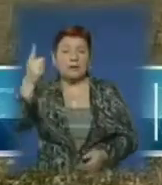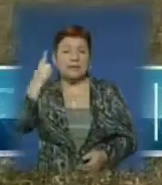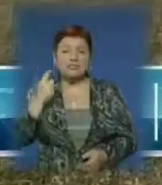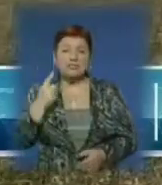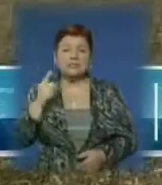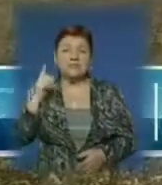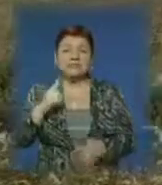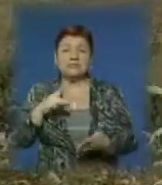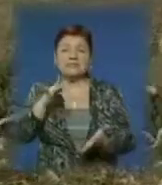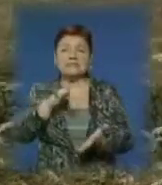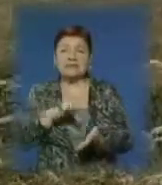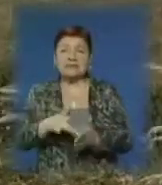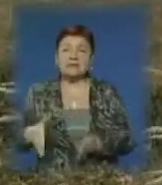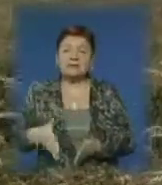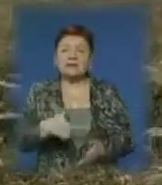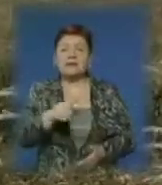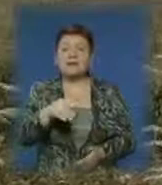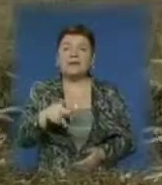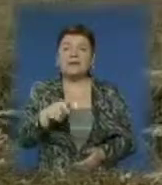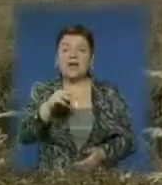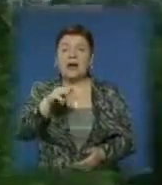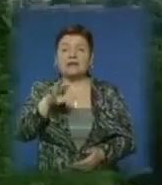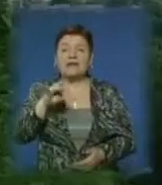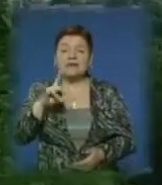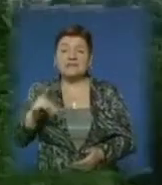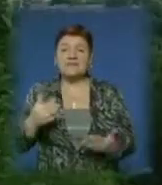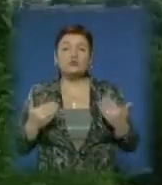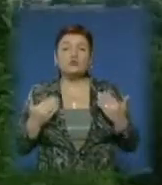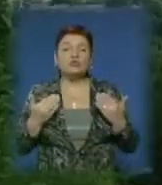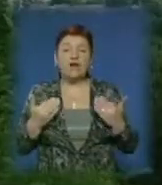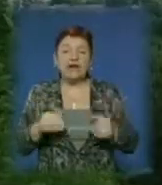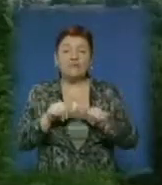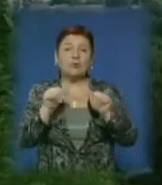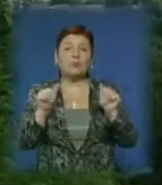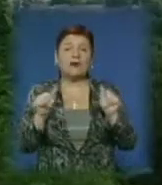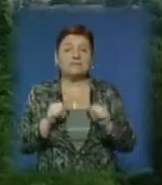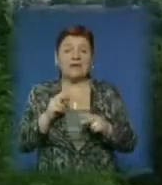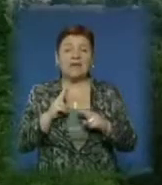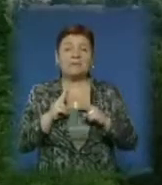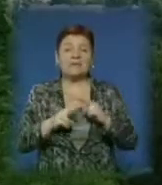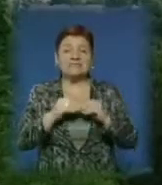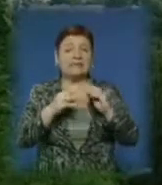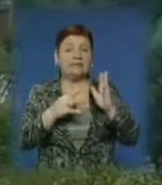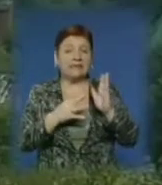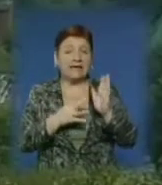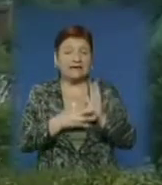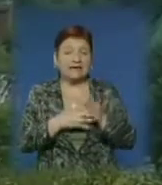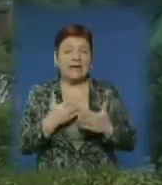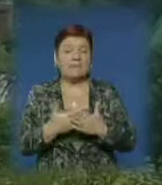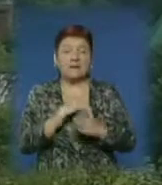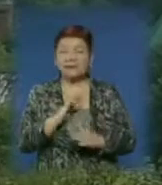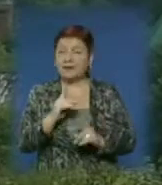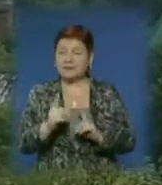старого села протікала річка Тересва. Сучасний ландшафт села сформувався наприкінці XIX століття і майже не